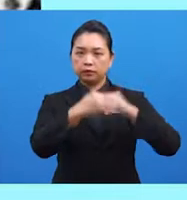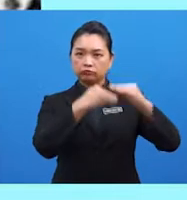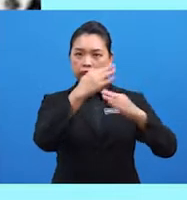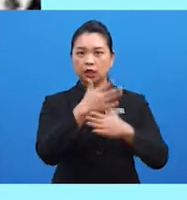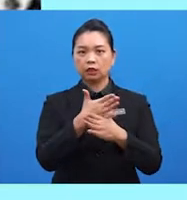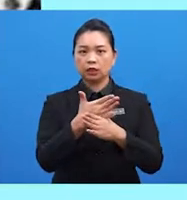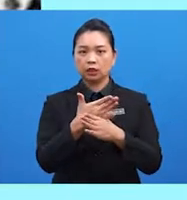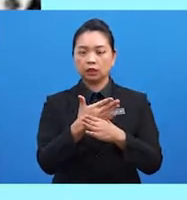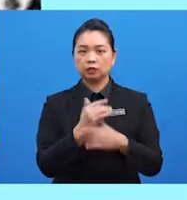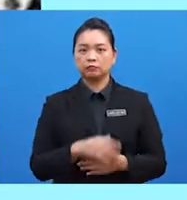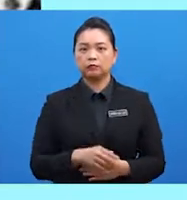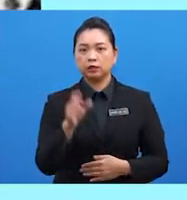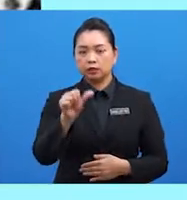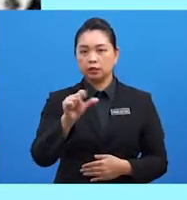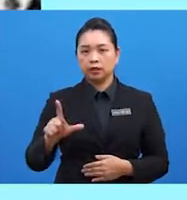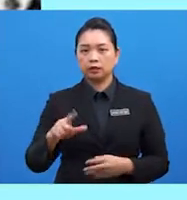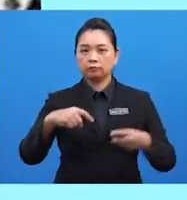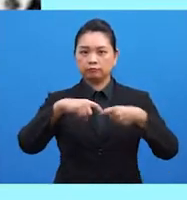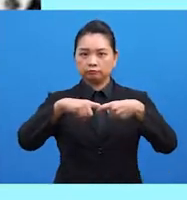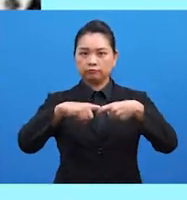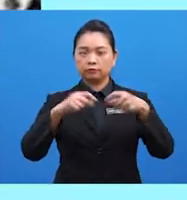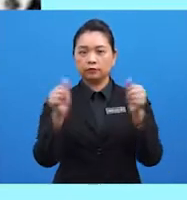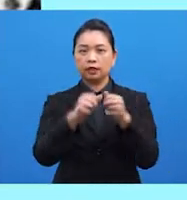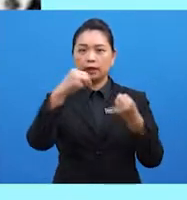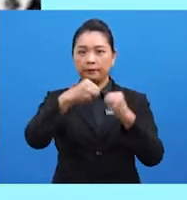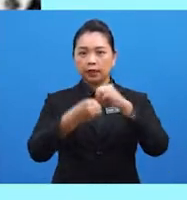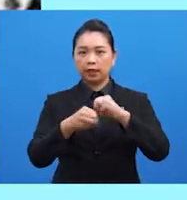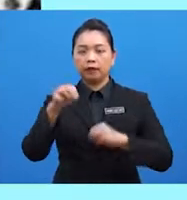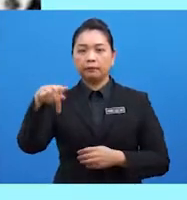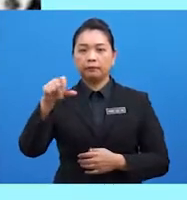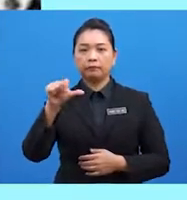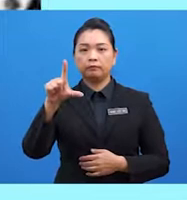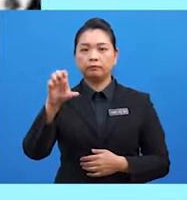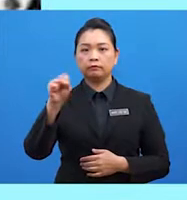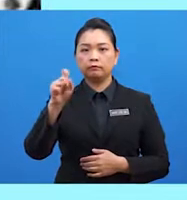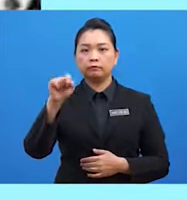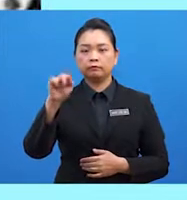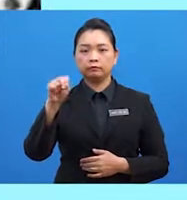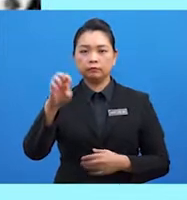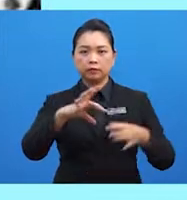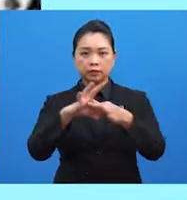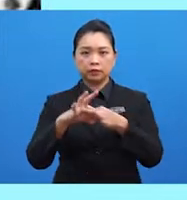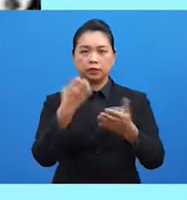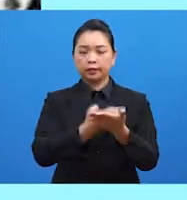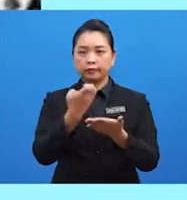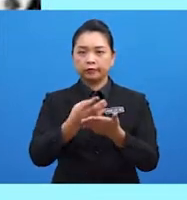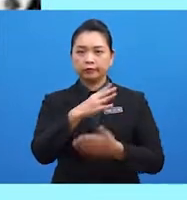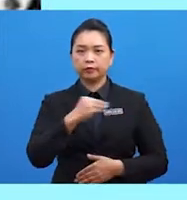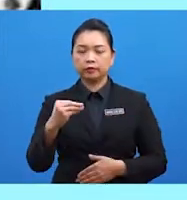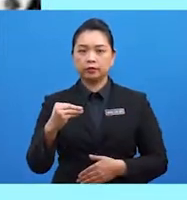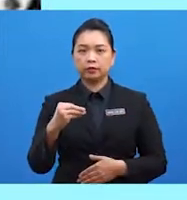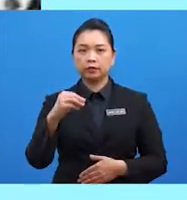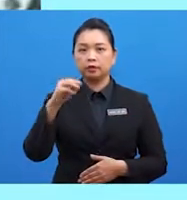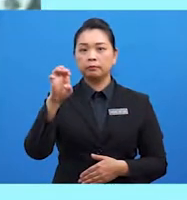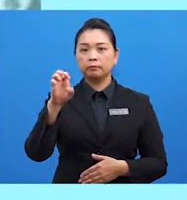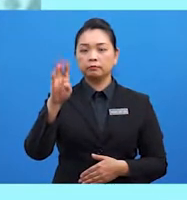Antara usul-usulnya ialah berkaitan isu Palestine, kerjasama ekonomi dan isu benua